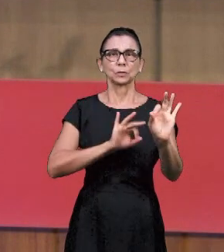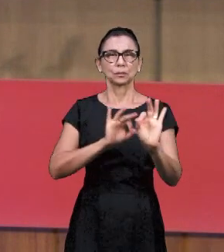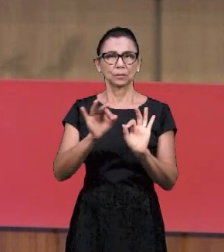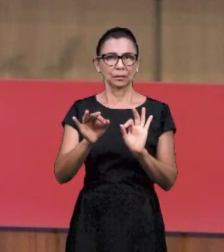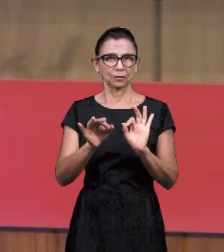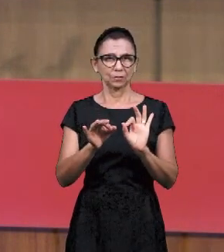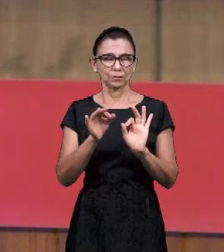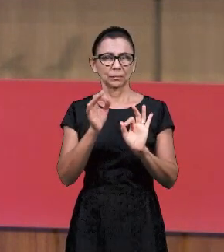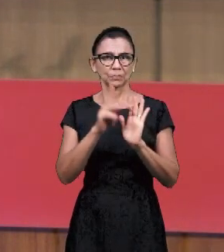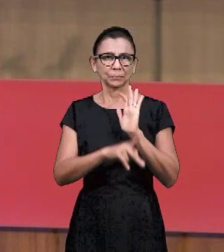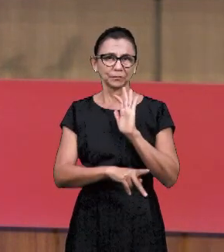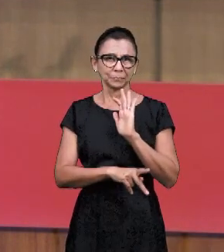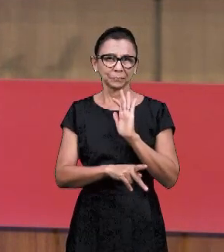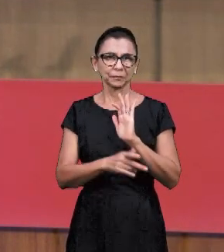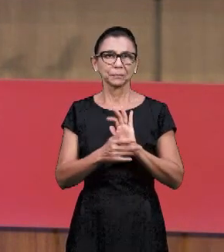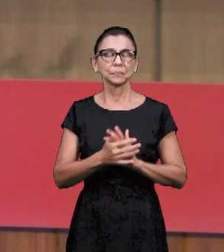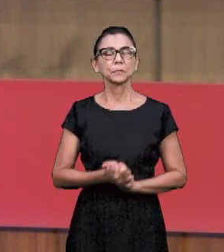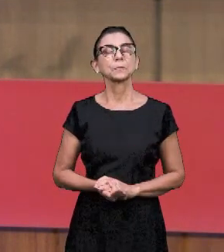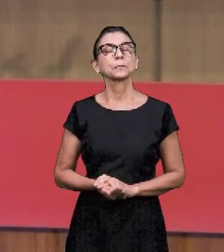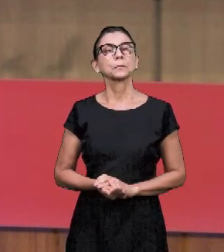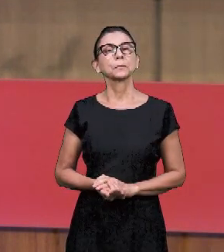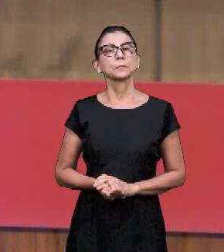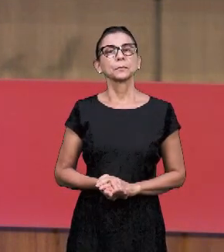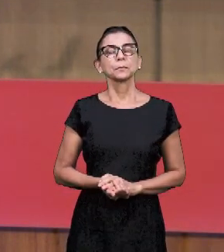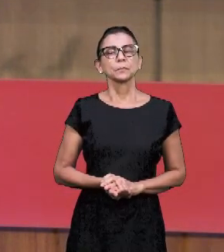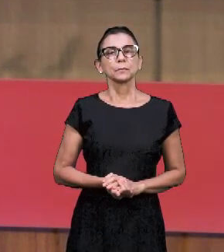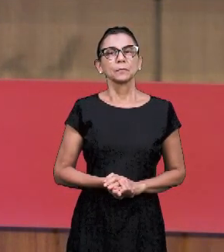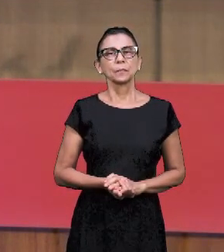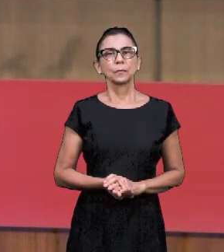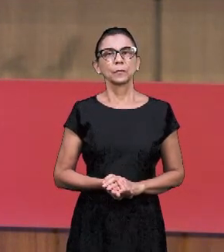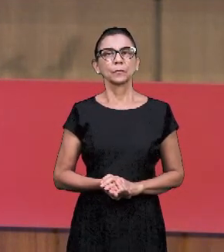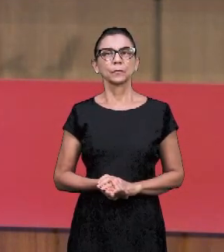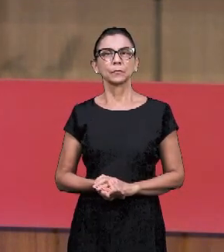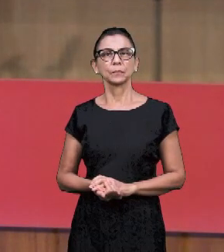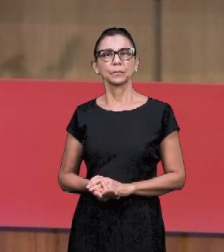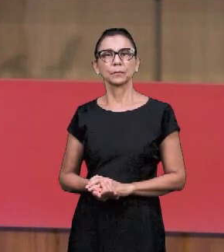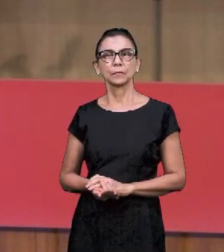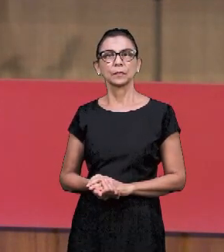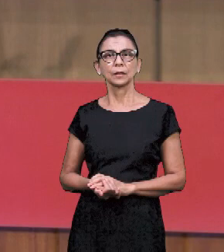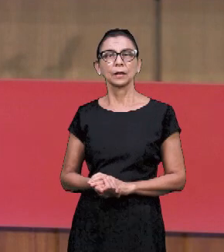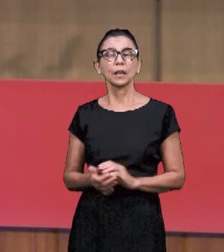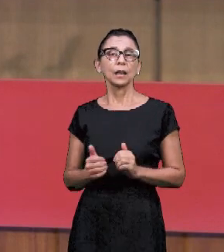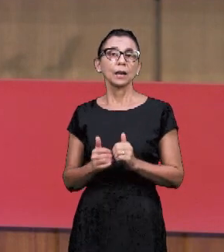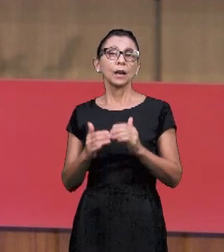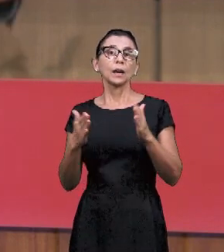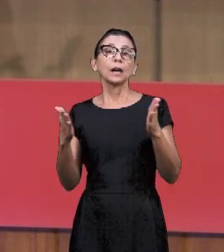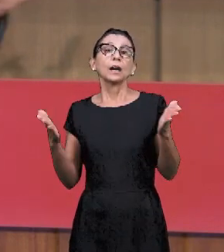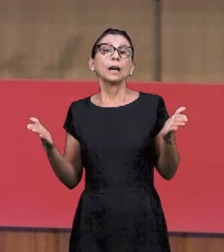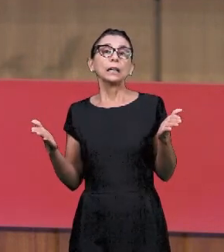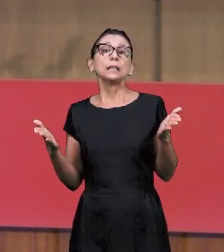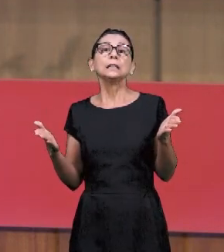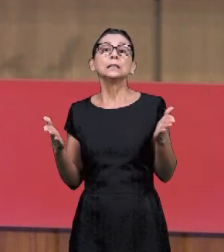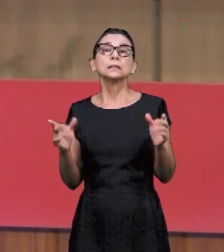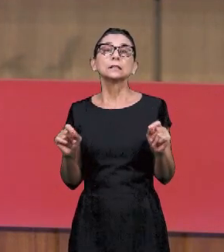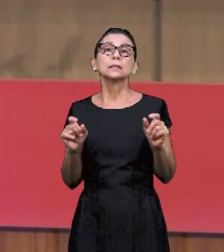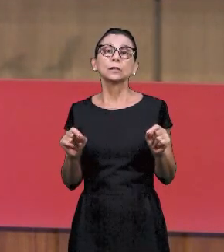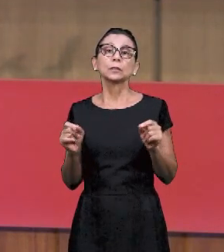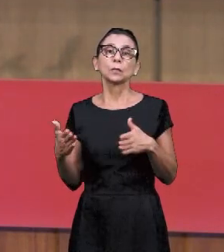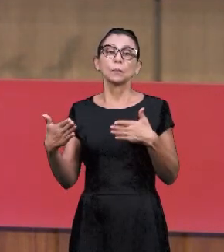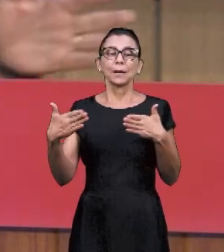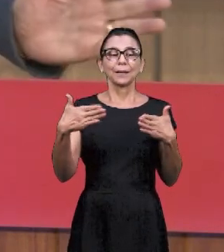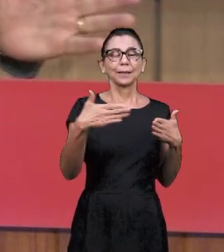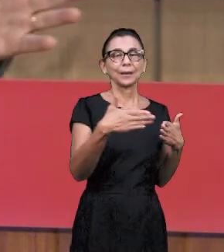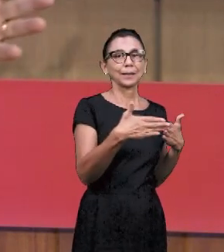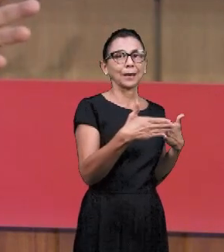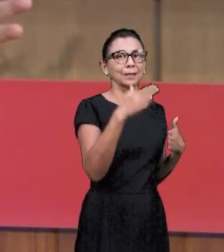показывает, что эта ситуация, это тоже своего рода проект. Поэтому, когда человек разрывает завет с Богом,